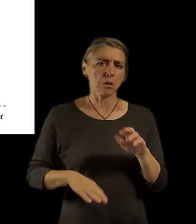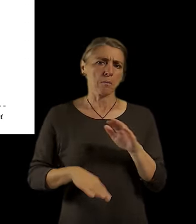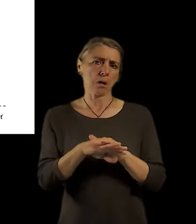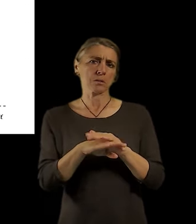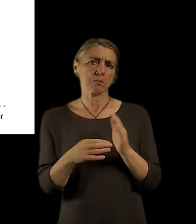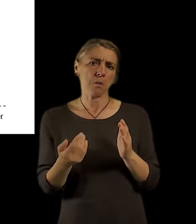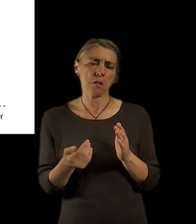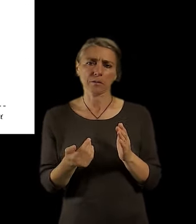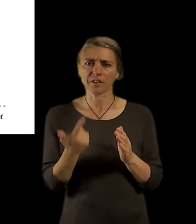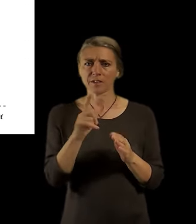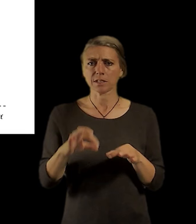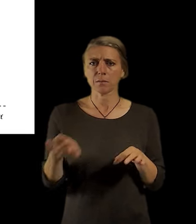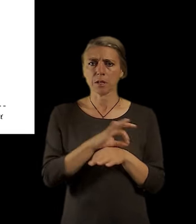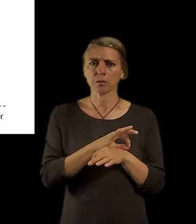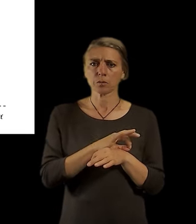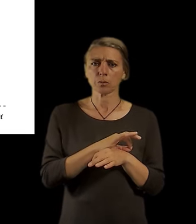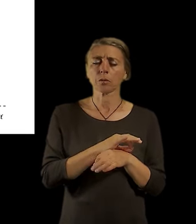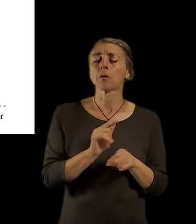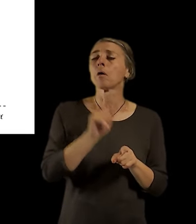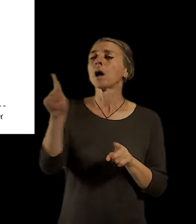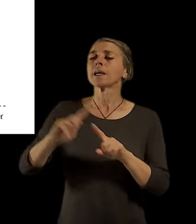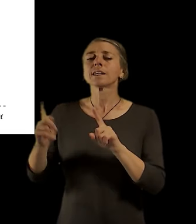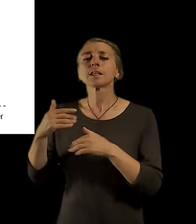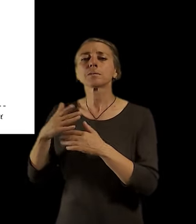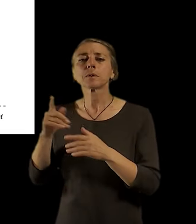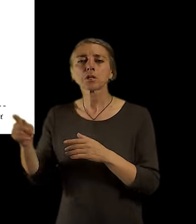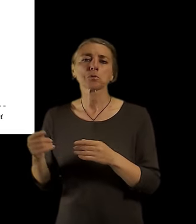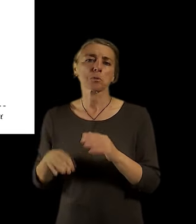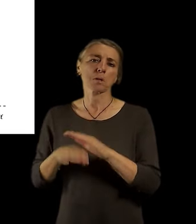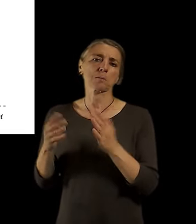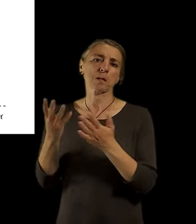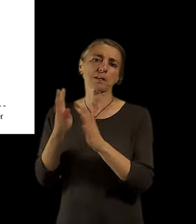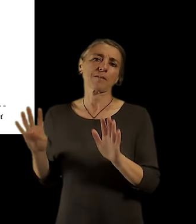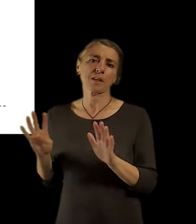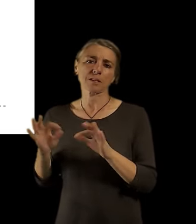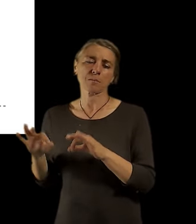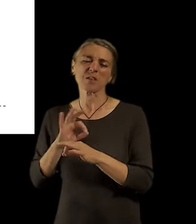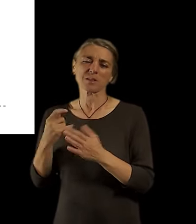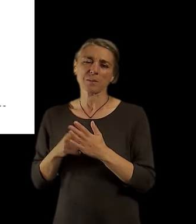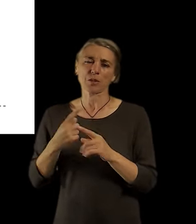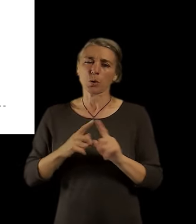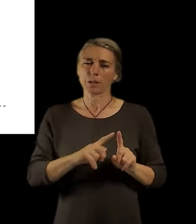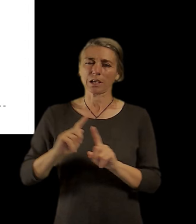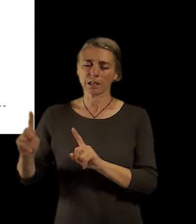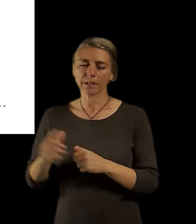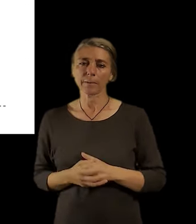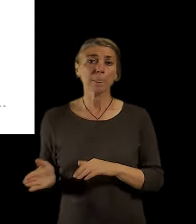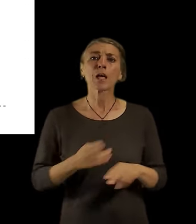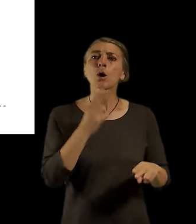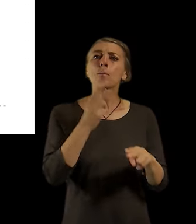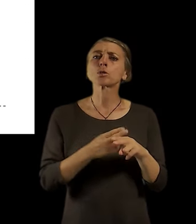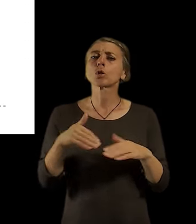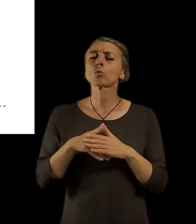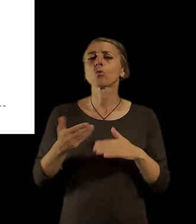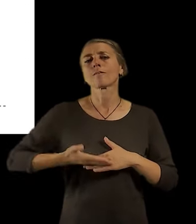by bylo 900. Takže vlastně u této vybavenosti je to trochu jinak. Posledním, kterou jsme zkoumali, jsou vedli na